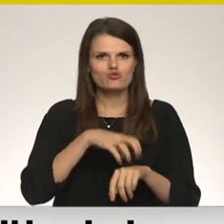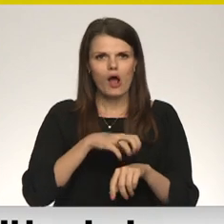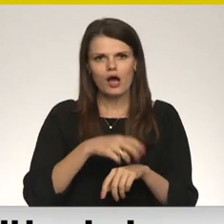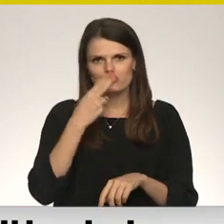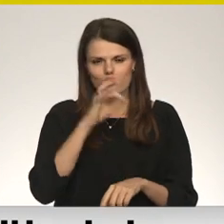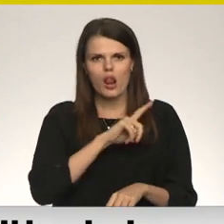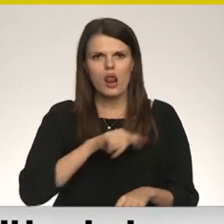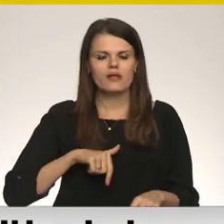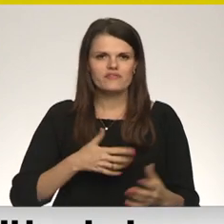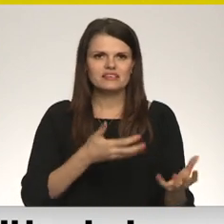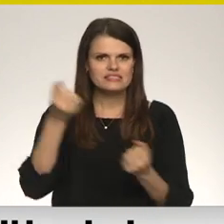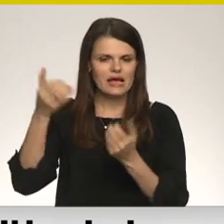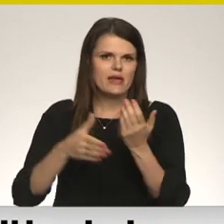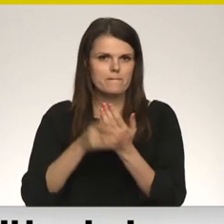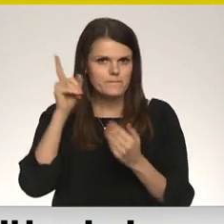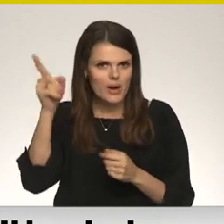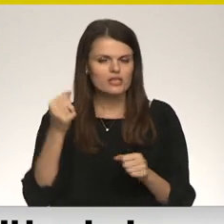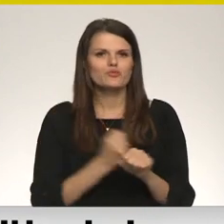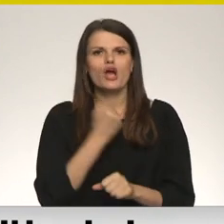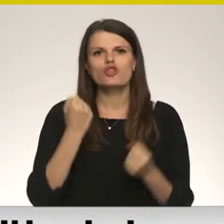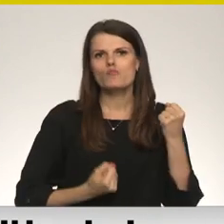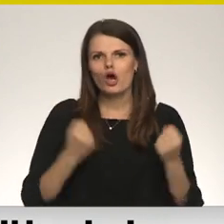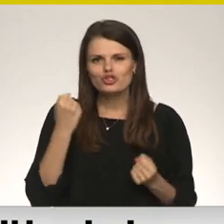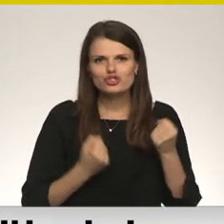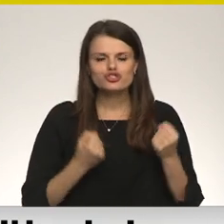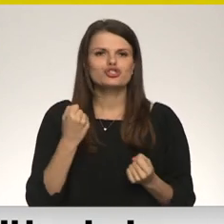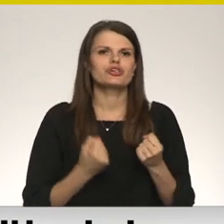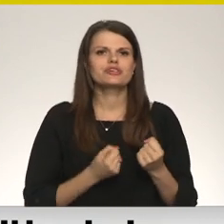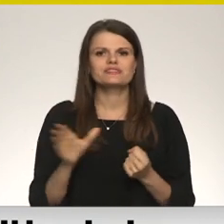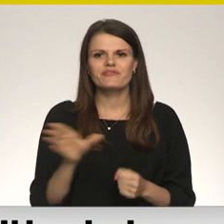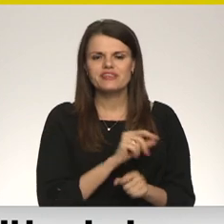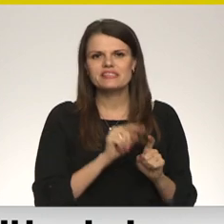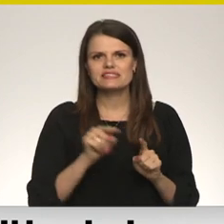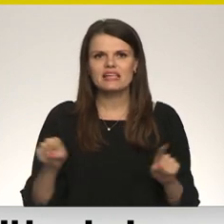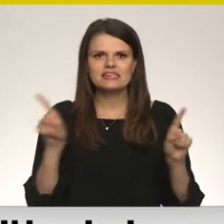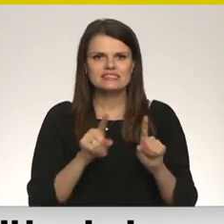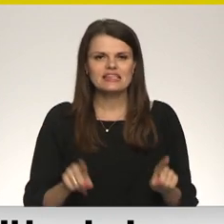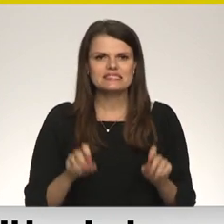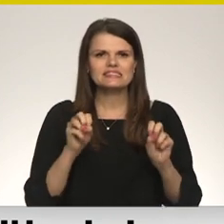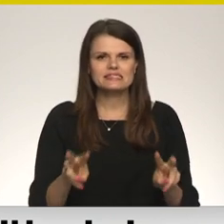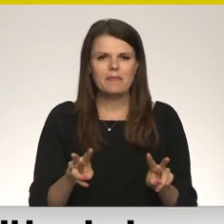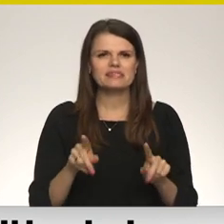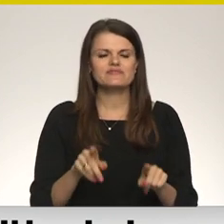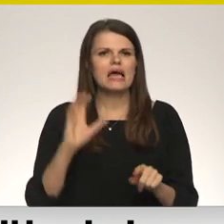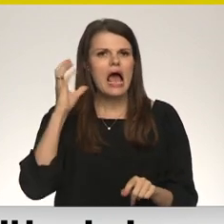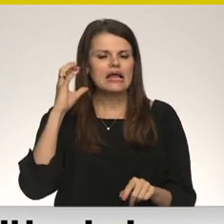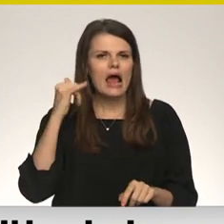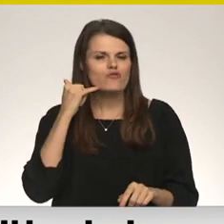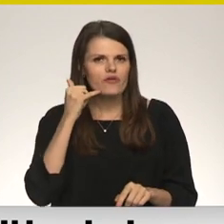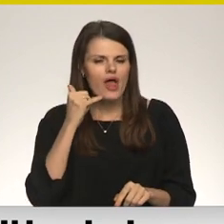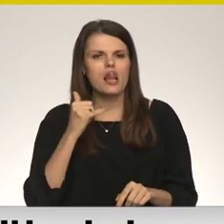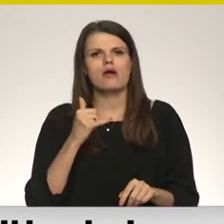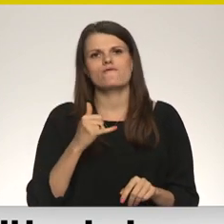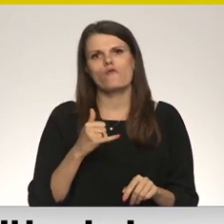palīdzību, gan automašīnas, gan, nu, visas tās lietas, specifiski rādiotelefoni, visas tās lietas,